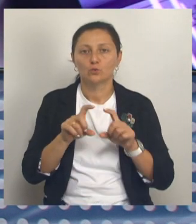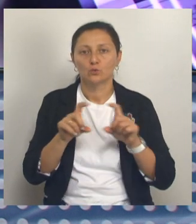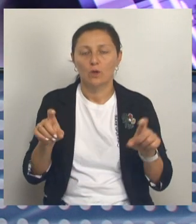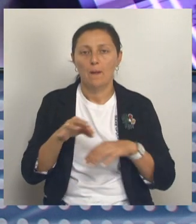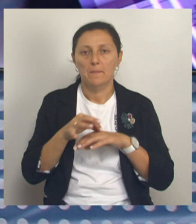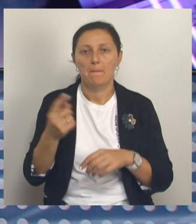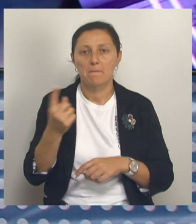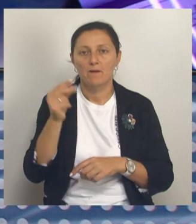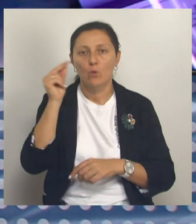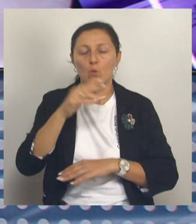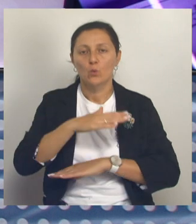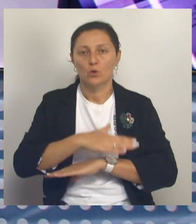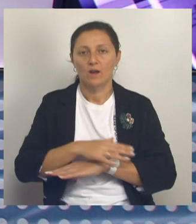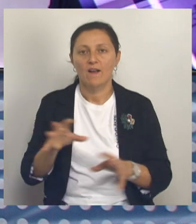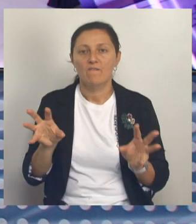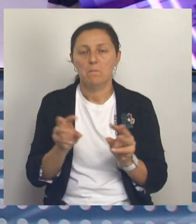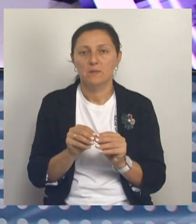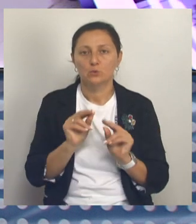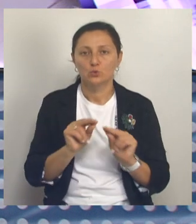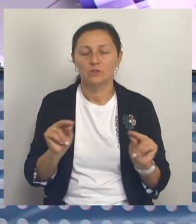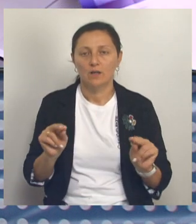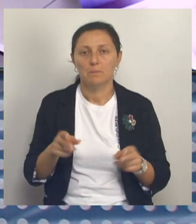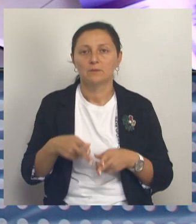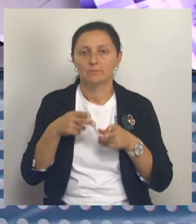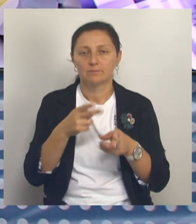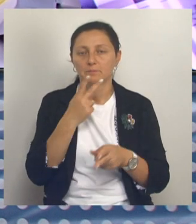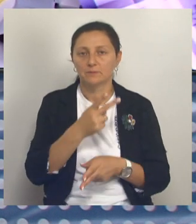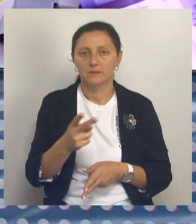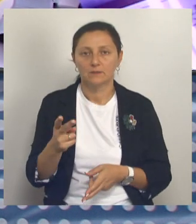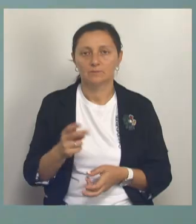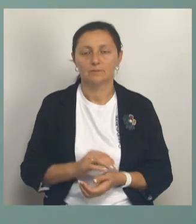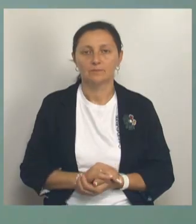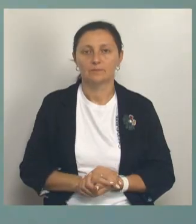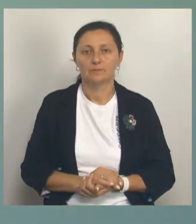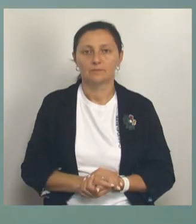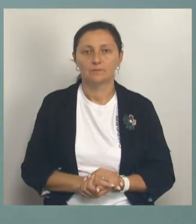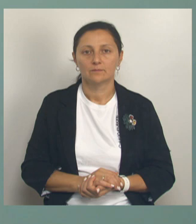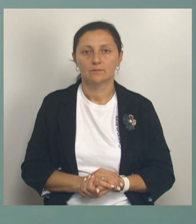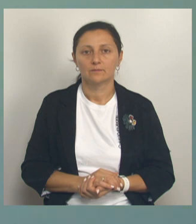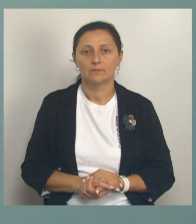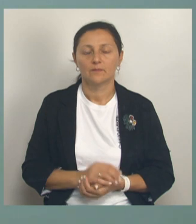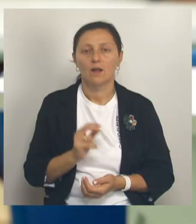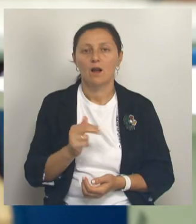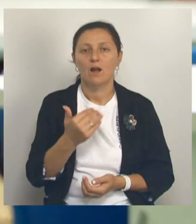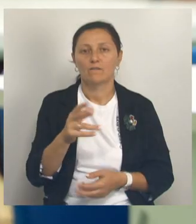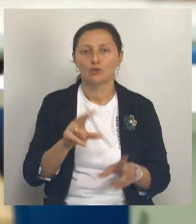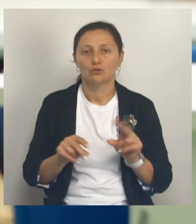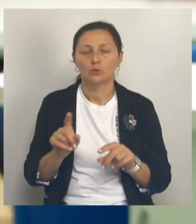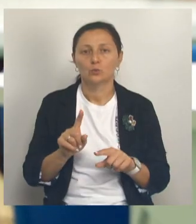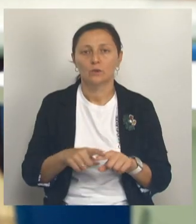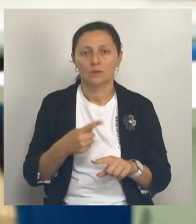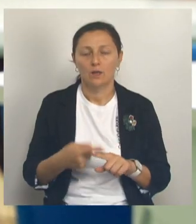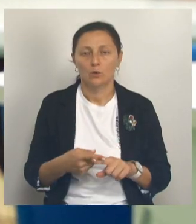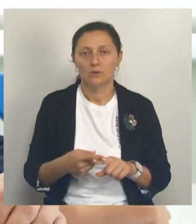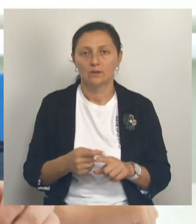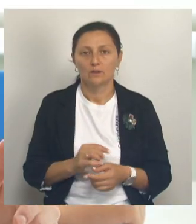первый урок. Вместе с учениками на нем побывал и наш корреспондент. Как начинаете, какой это продукт? Руки,